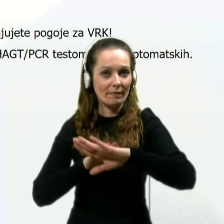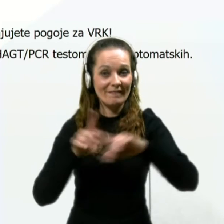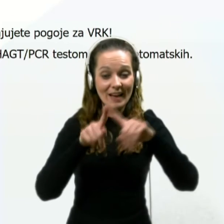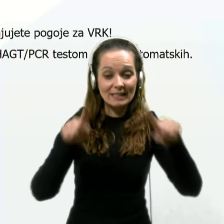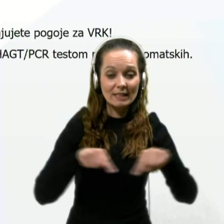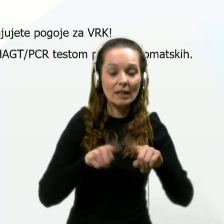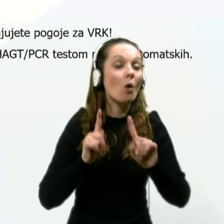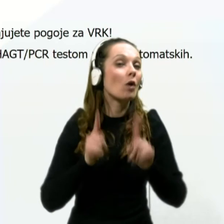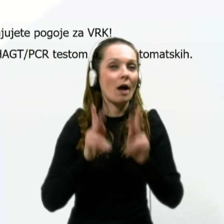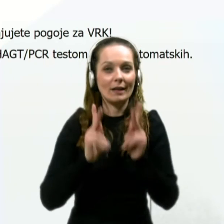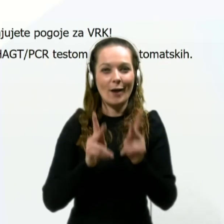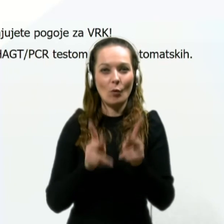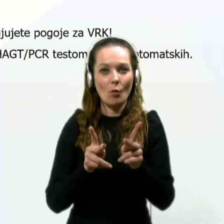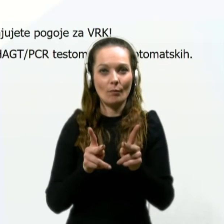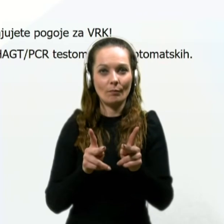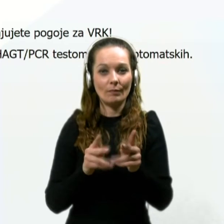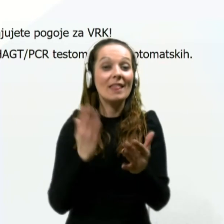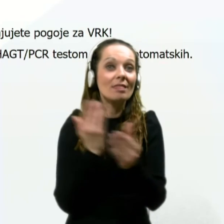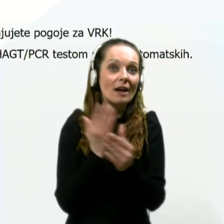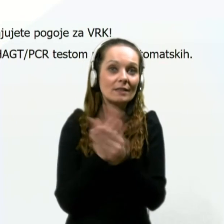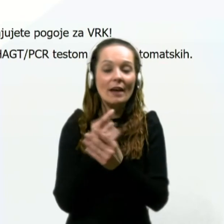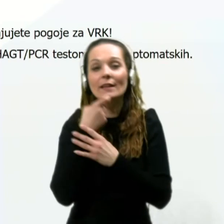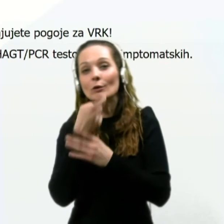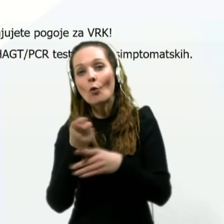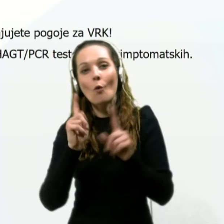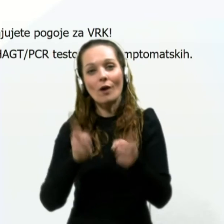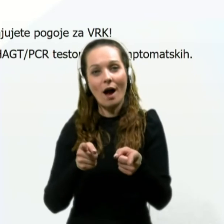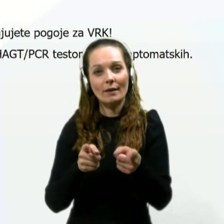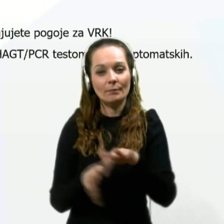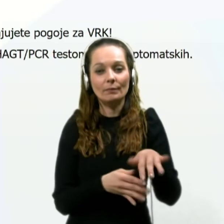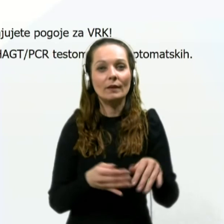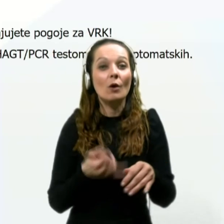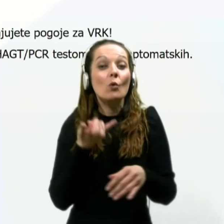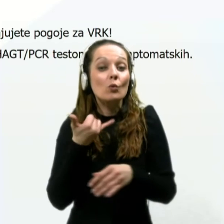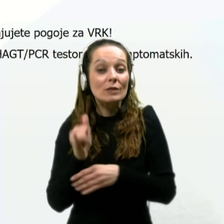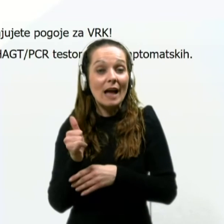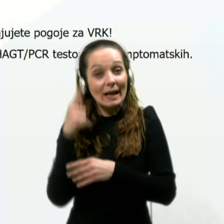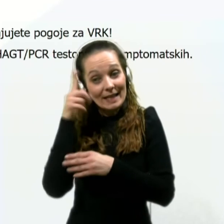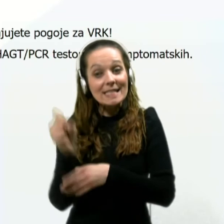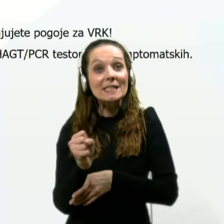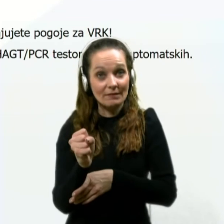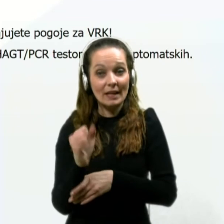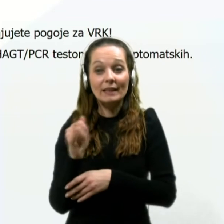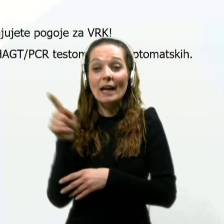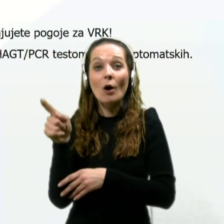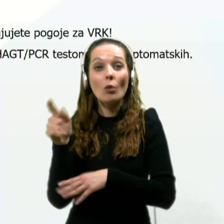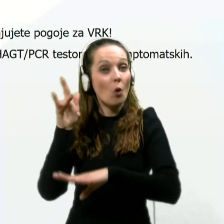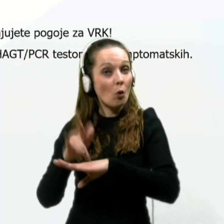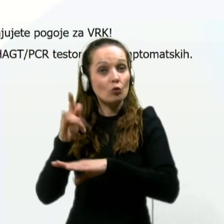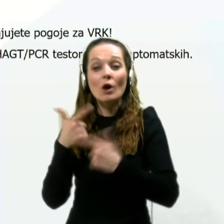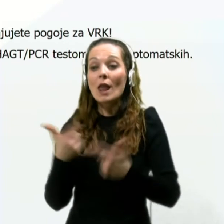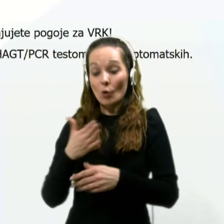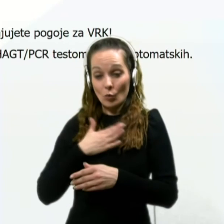kaj in kako in na svete, kdo in kaj. Vsakdo, ki izve, da je okužen, lahko